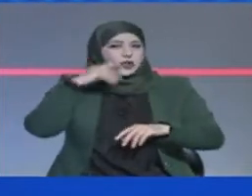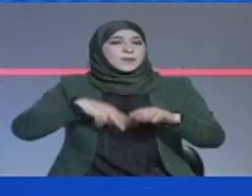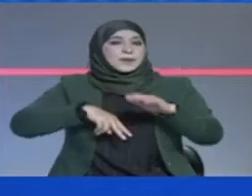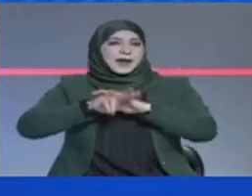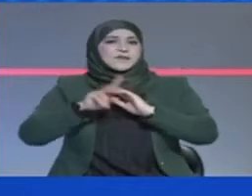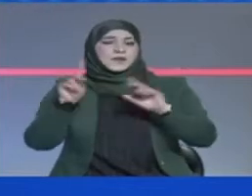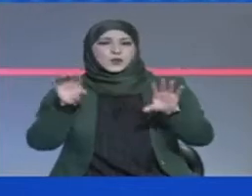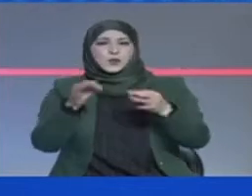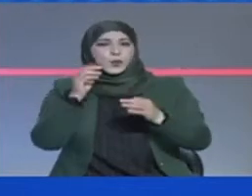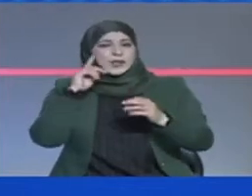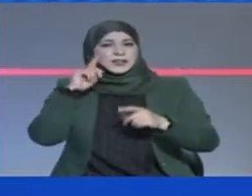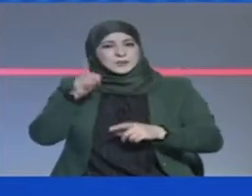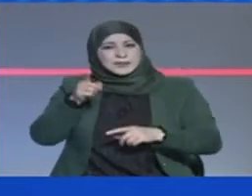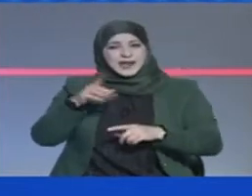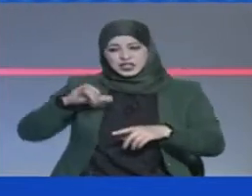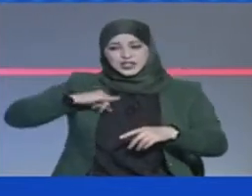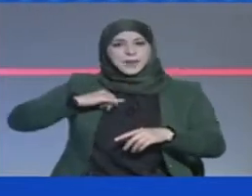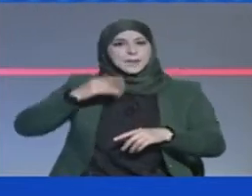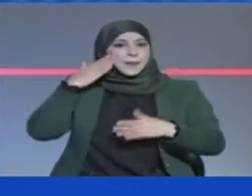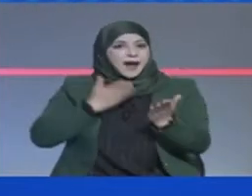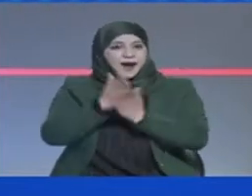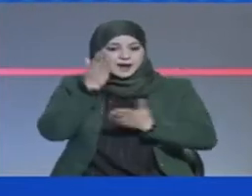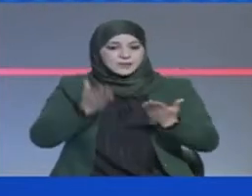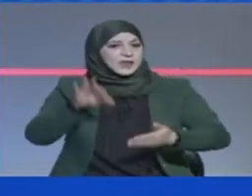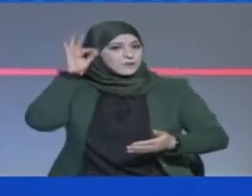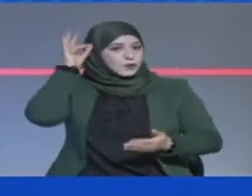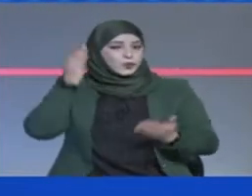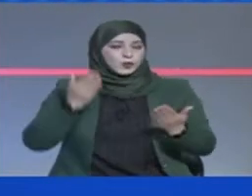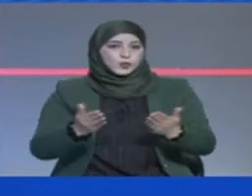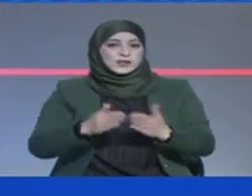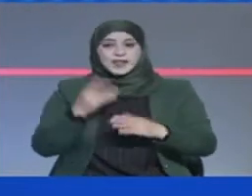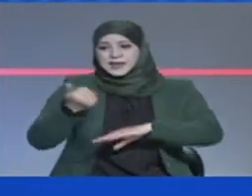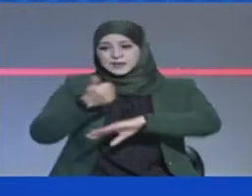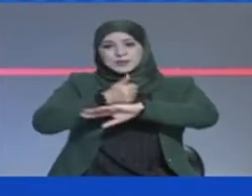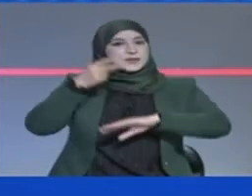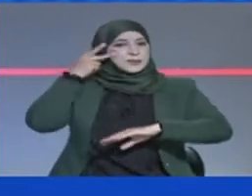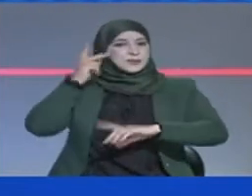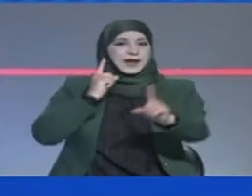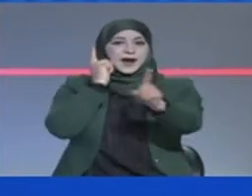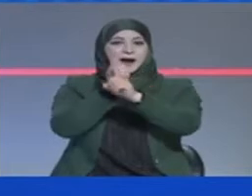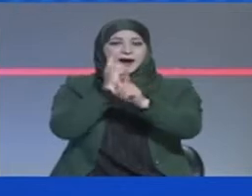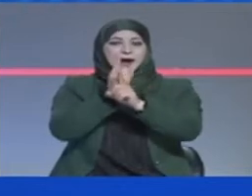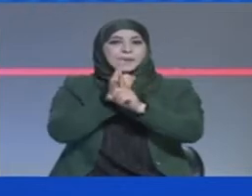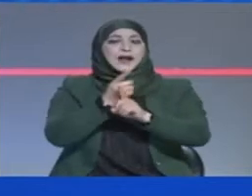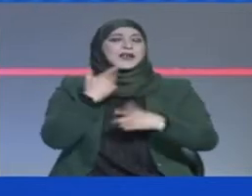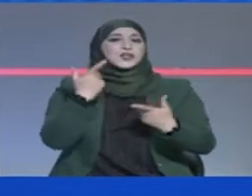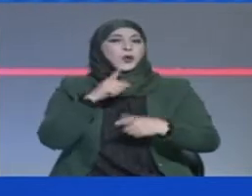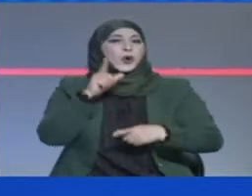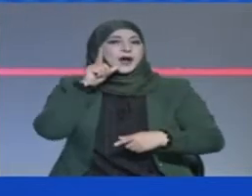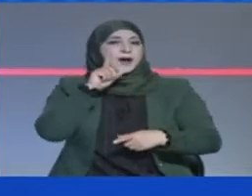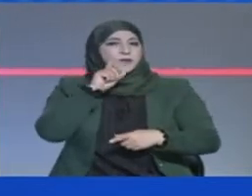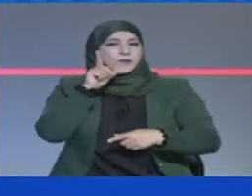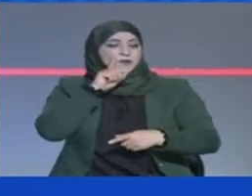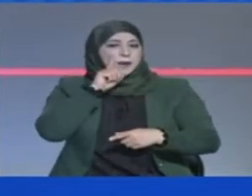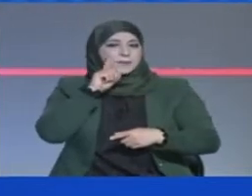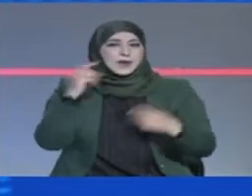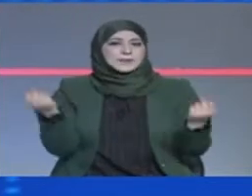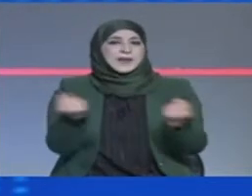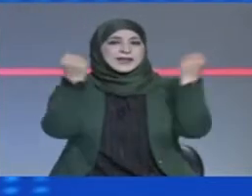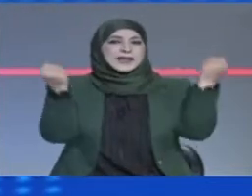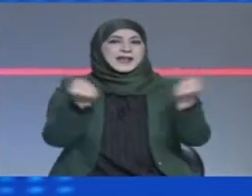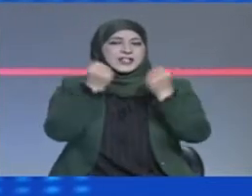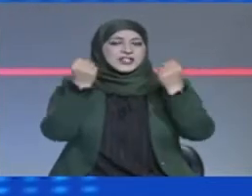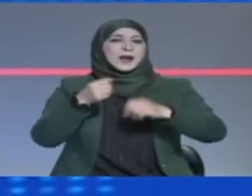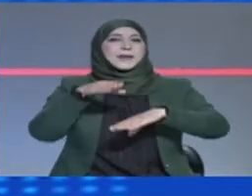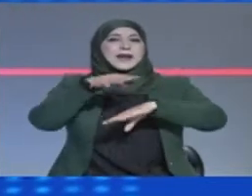الشباب التونسي في وطنه هذا ما أكده الرئيس قيسس عيد منذ قليل لدى استقباله الناشطة في المجتمع المدني صيل معتمدية السخيرة من